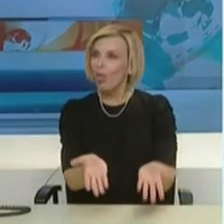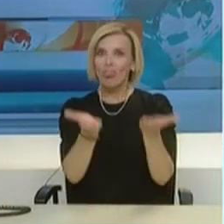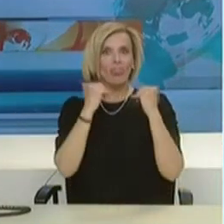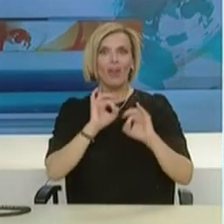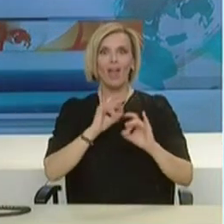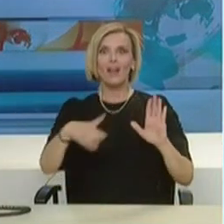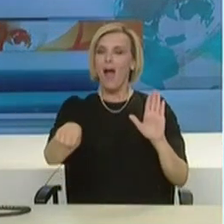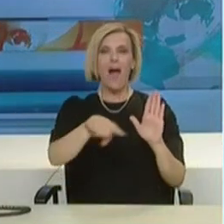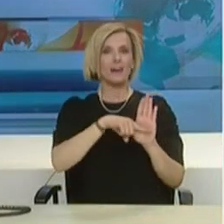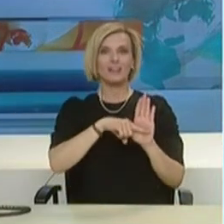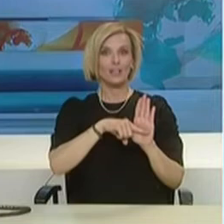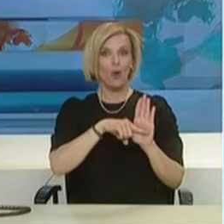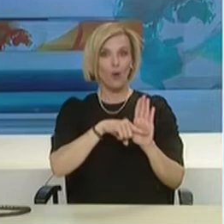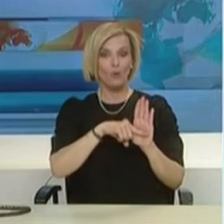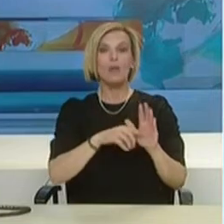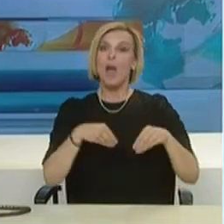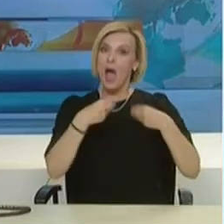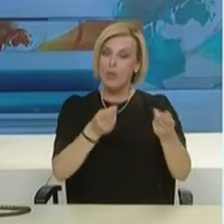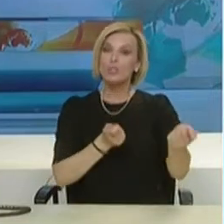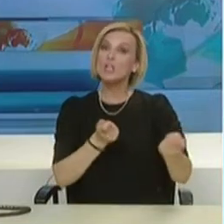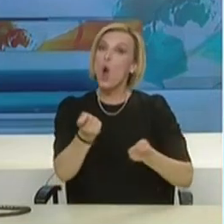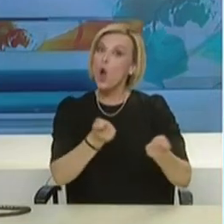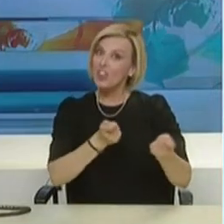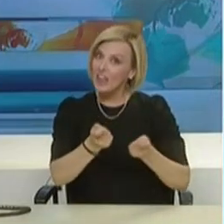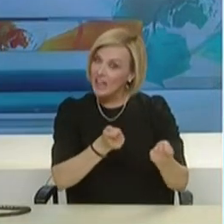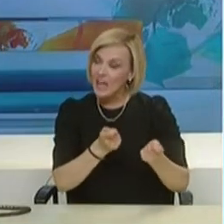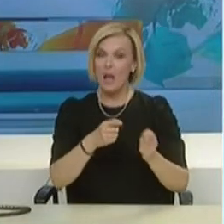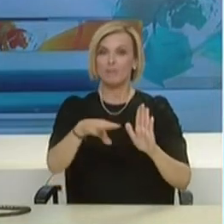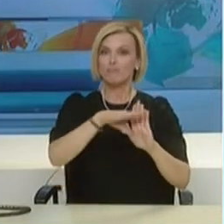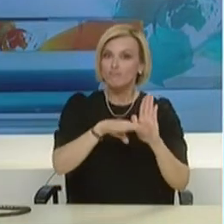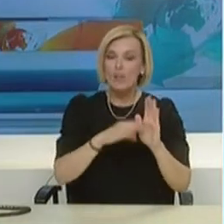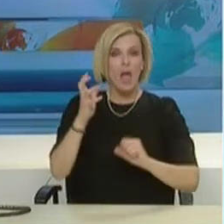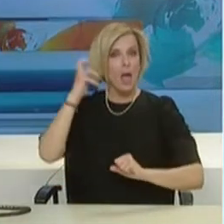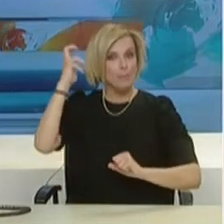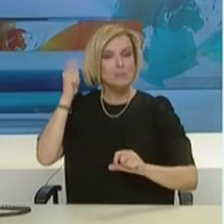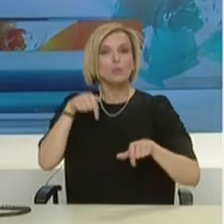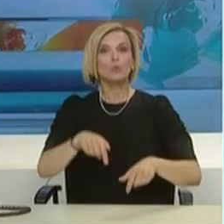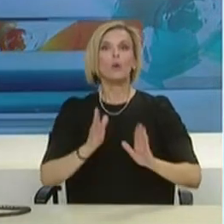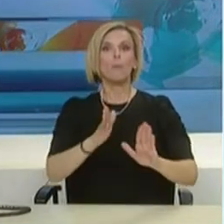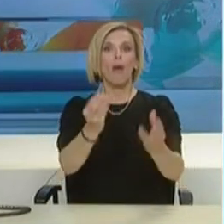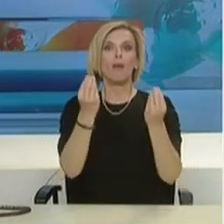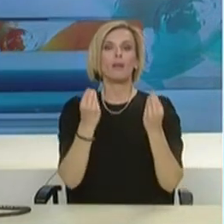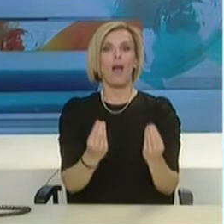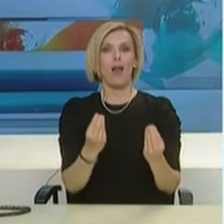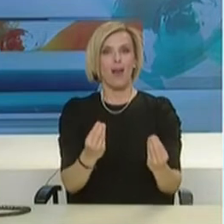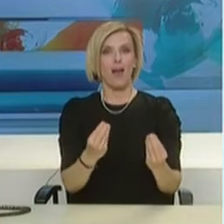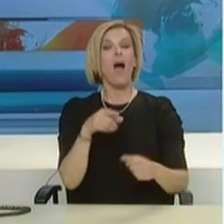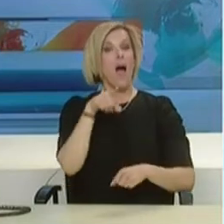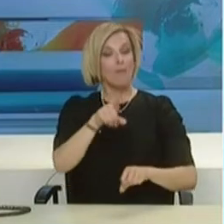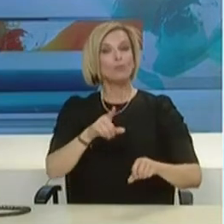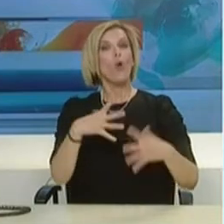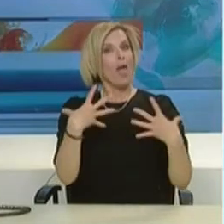έκδοση οδηγιών από ομάδα επιστημόνων της Επιτροπής και του Εθνικού Οργανισμού Δημόσιας Υγείας. Είναι σίγουρα μια